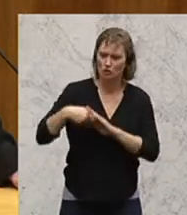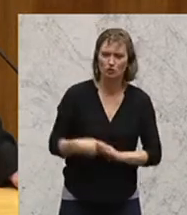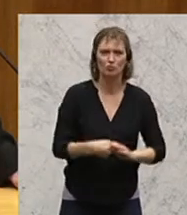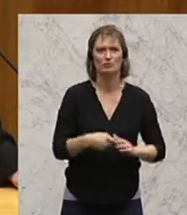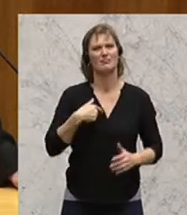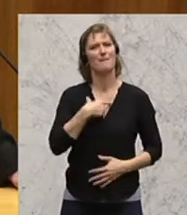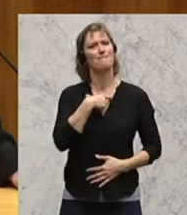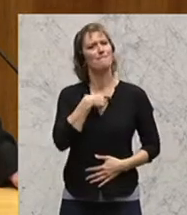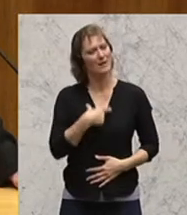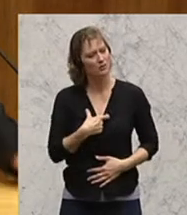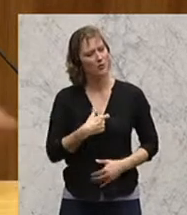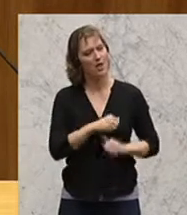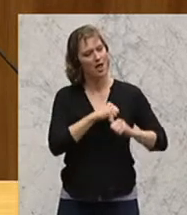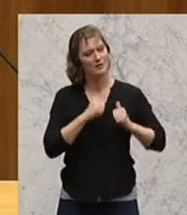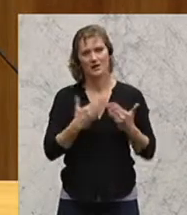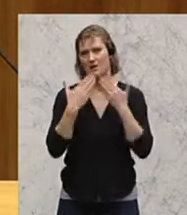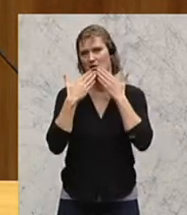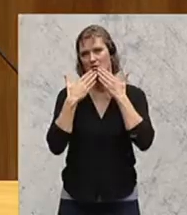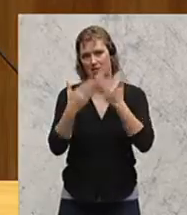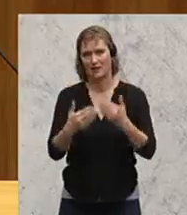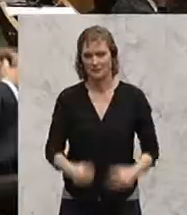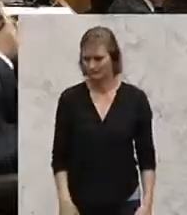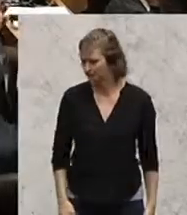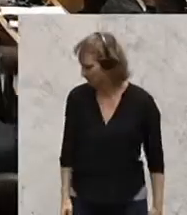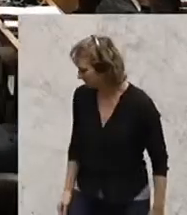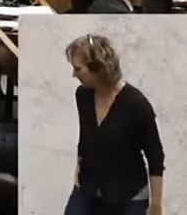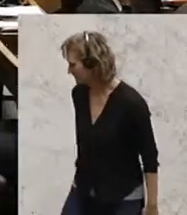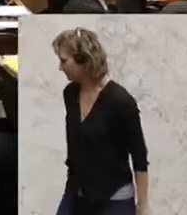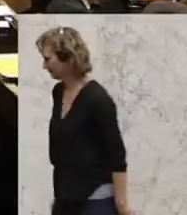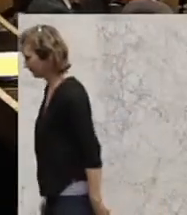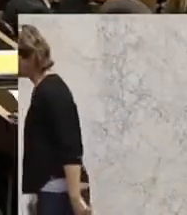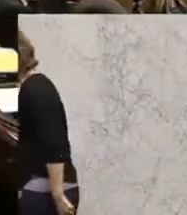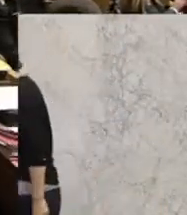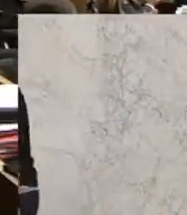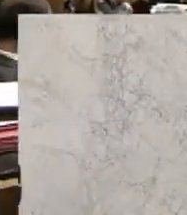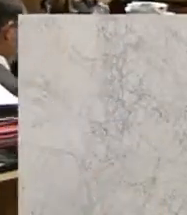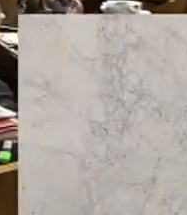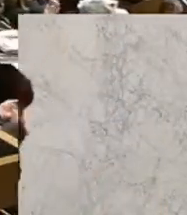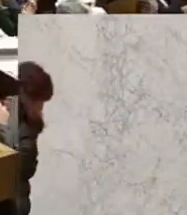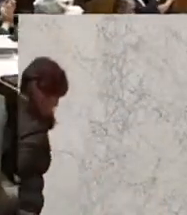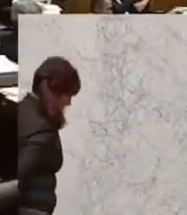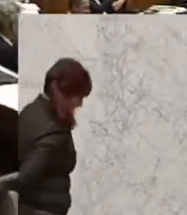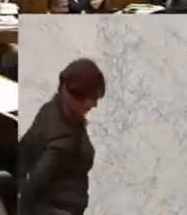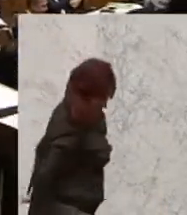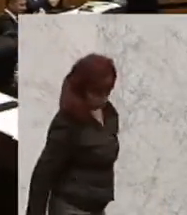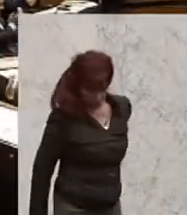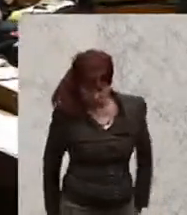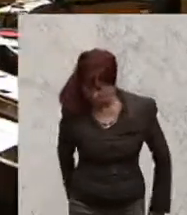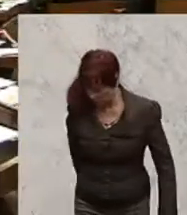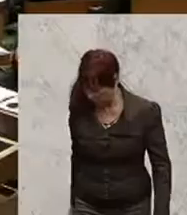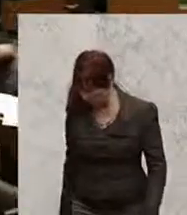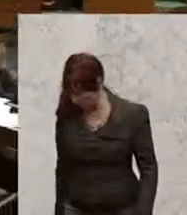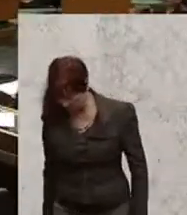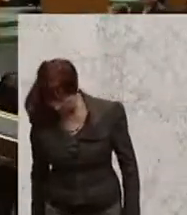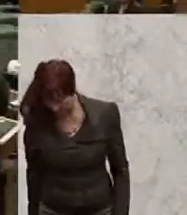meinen persönlichen herzlichen Dank. Ein fast gar nicht giftiger, sondern ein fast demütiger und sehr